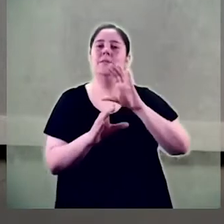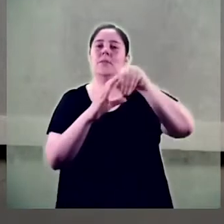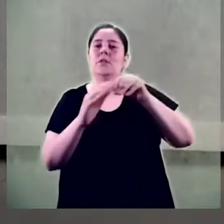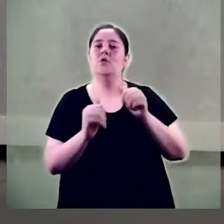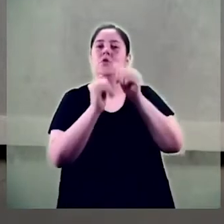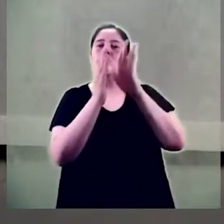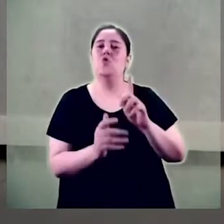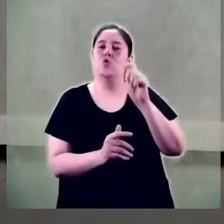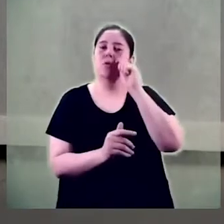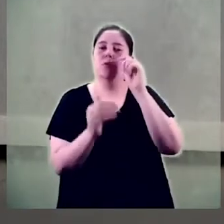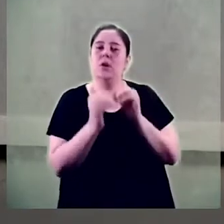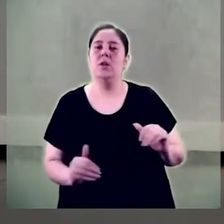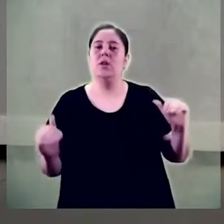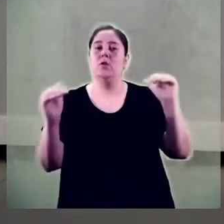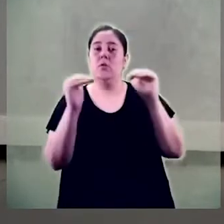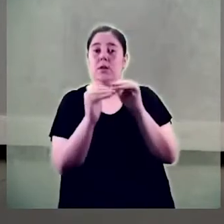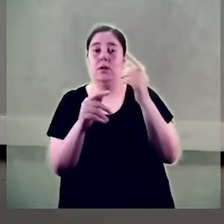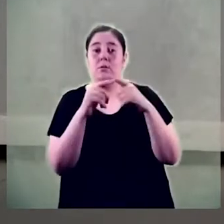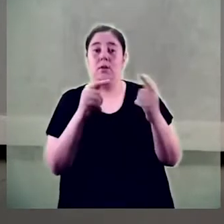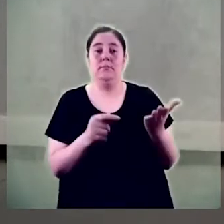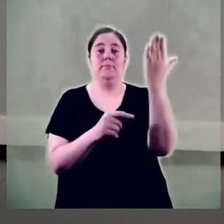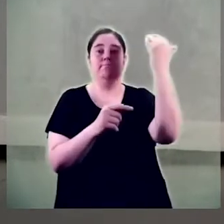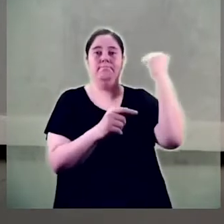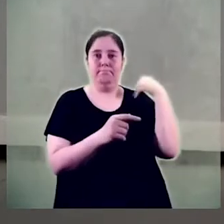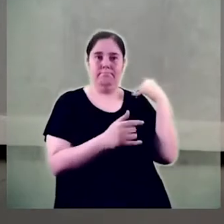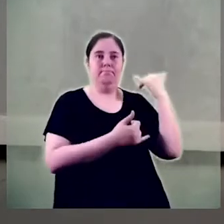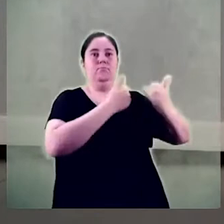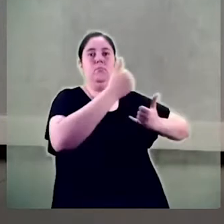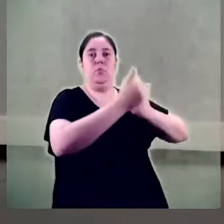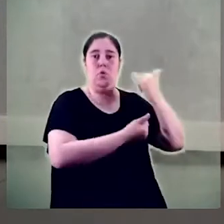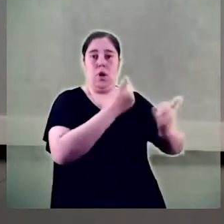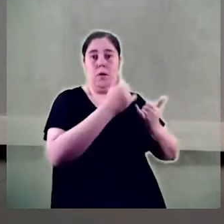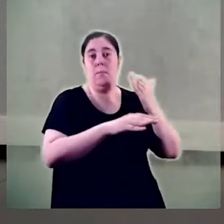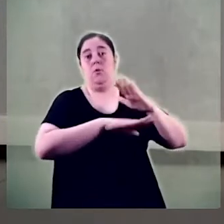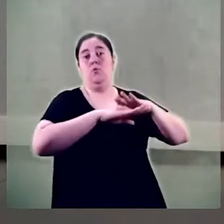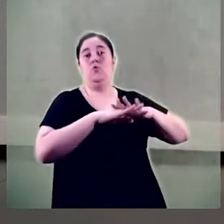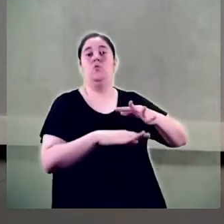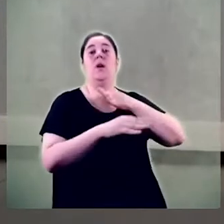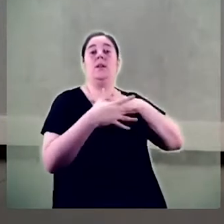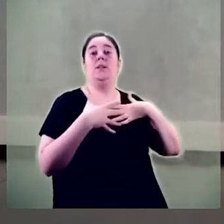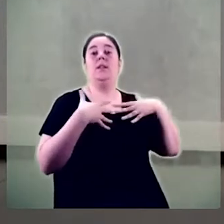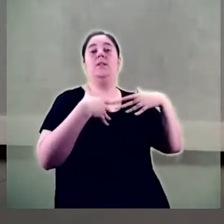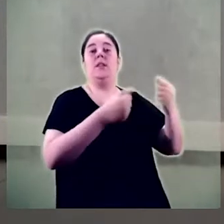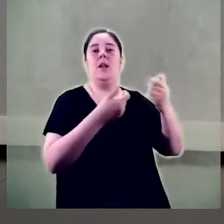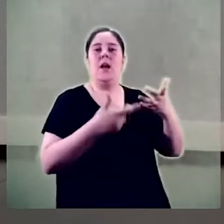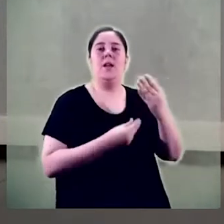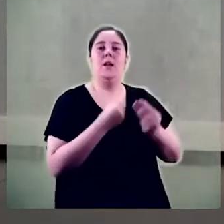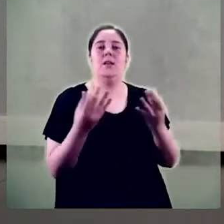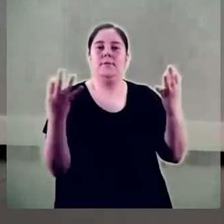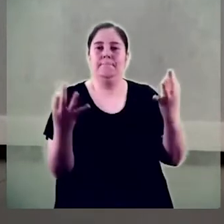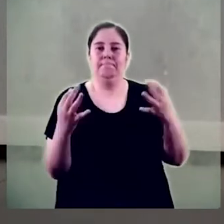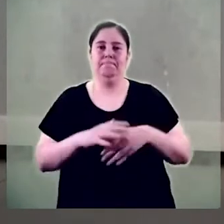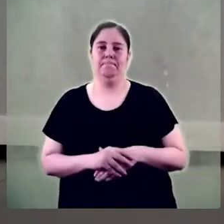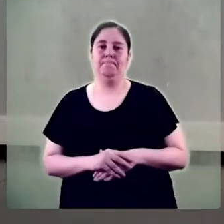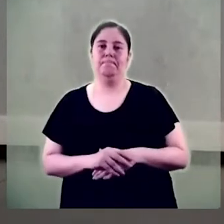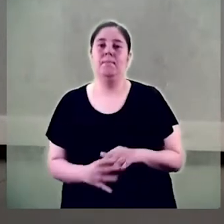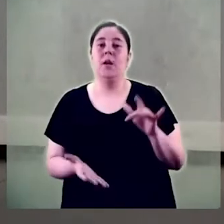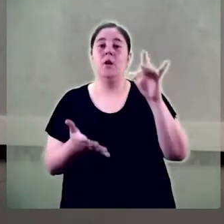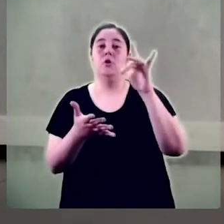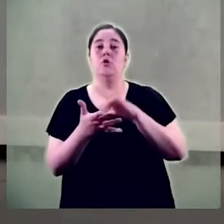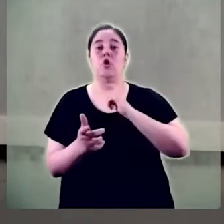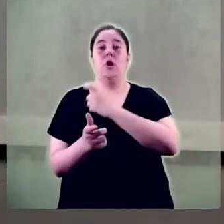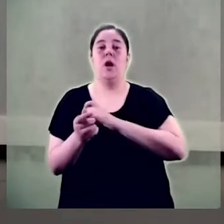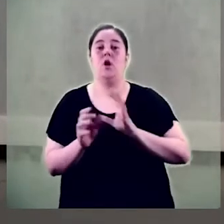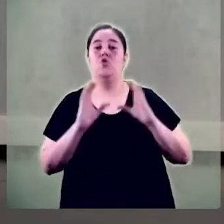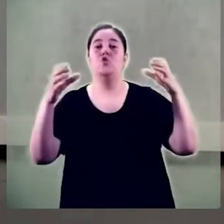darrer any, marcat per les pèrdues i per les restriccions de la crisi sanitària. Tal com es va exposar a la nova Comissió d